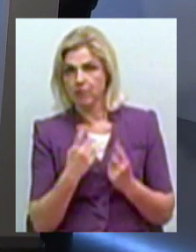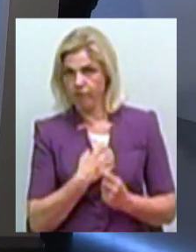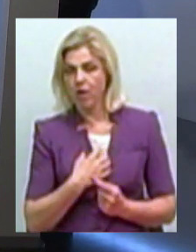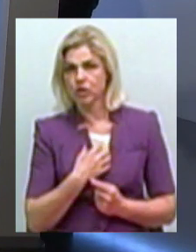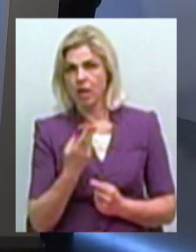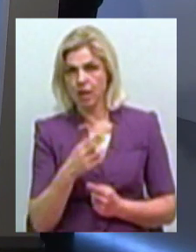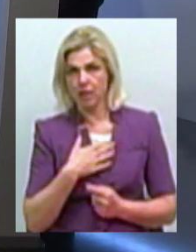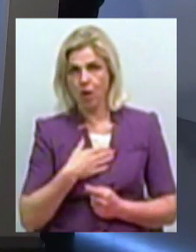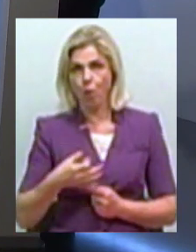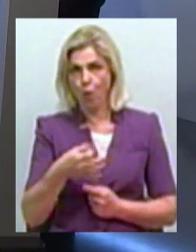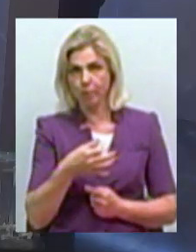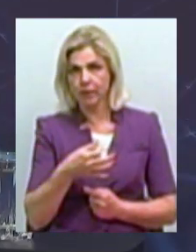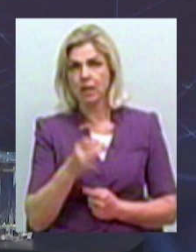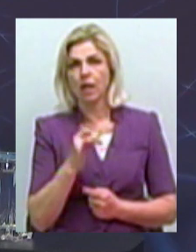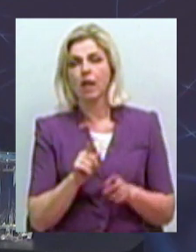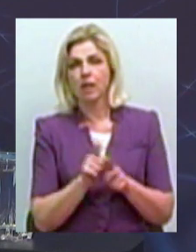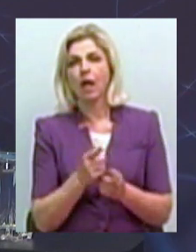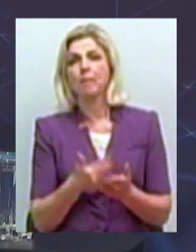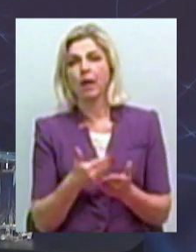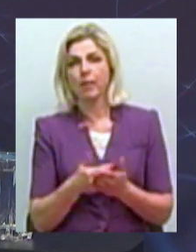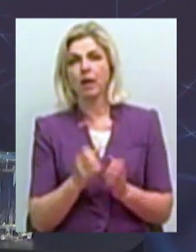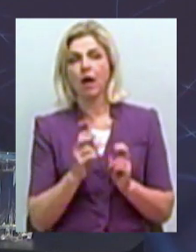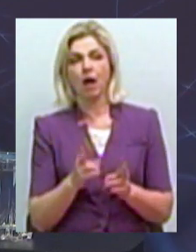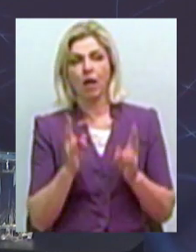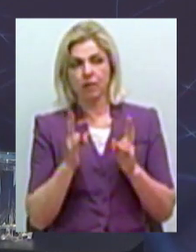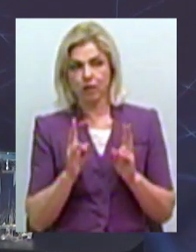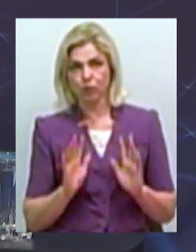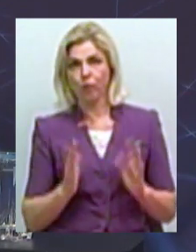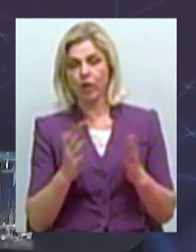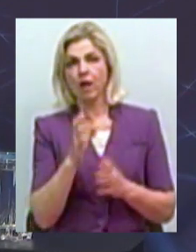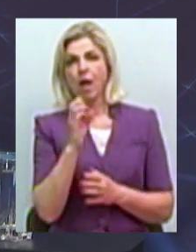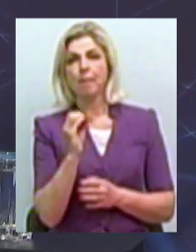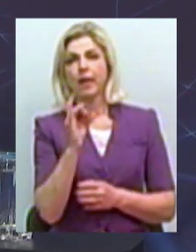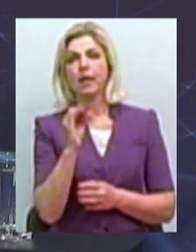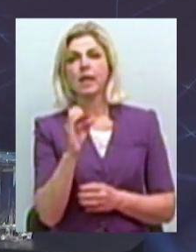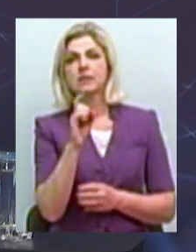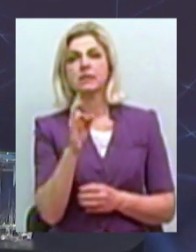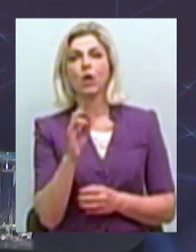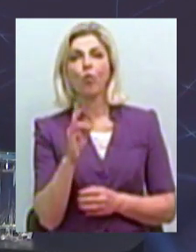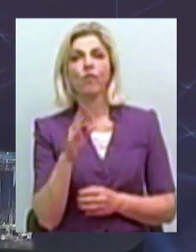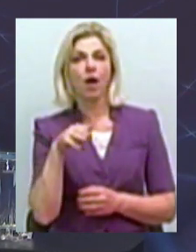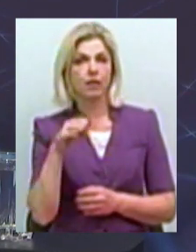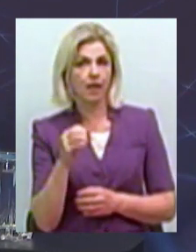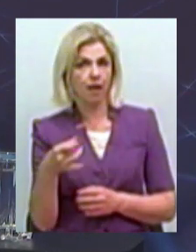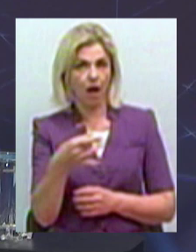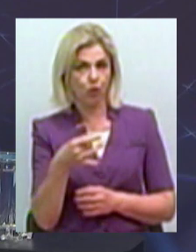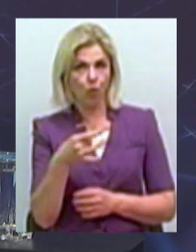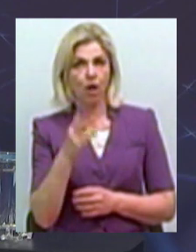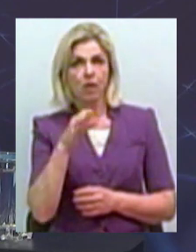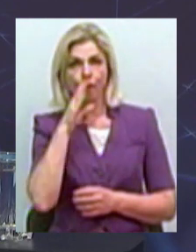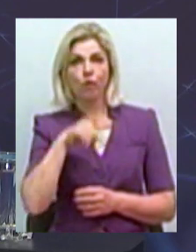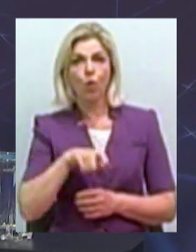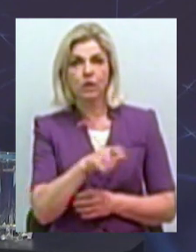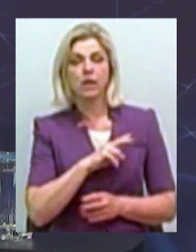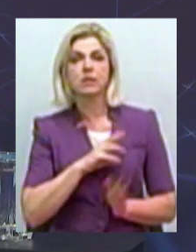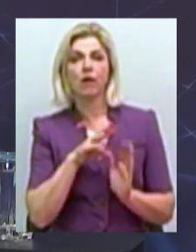нашої області. І хочу навести такий приклад, як у нас трапився у Березни-Гувацькому районі, коли на водному об'єкті